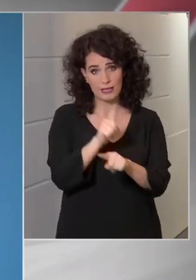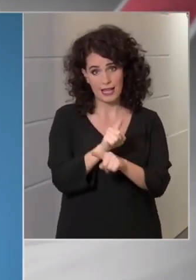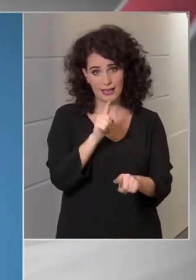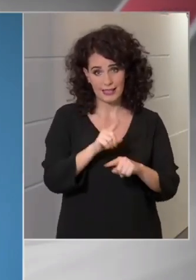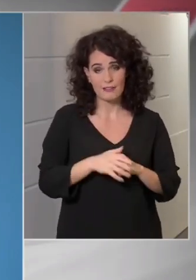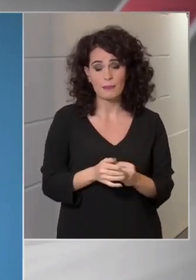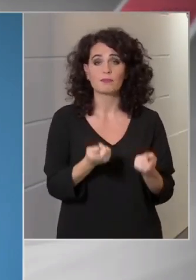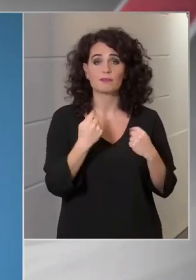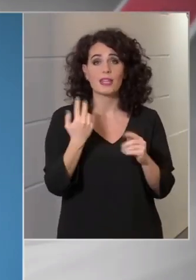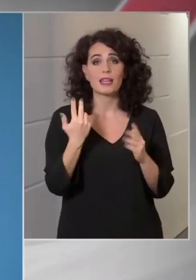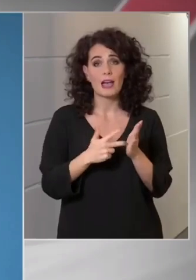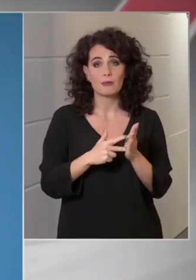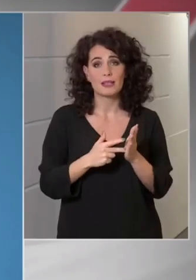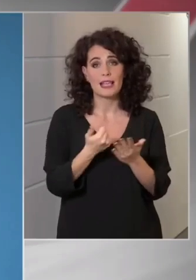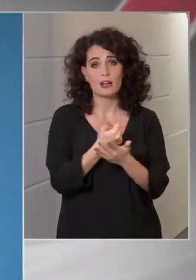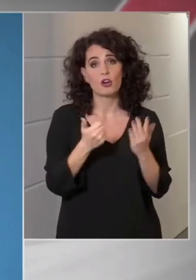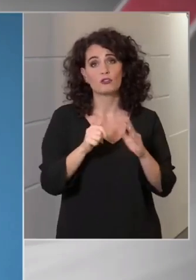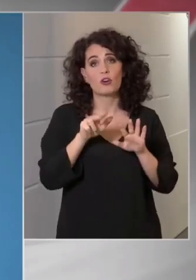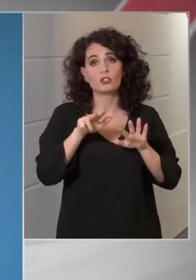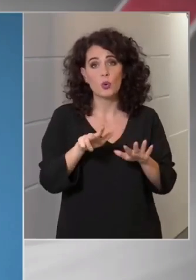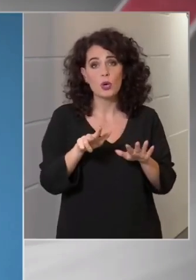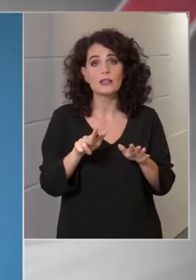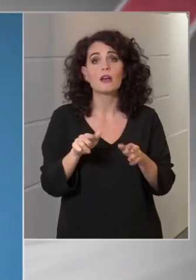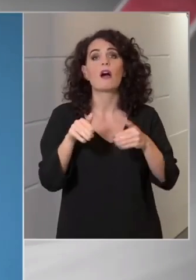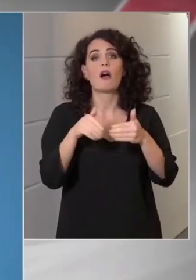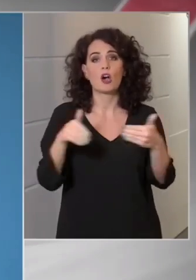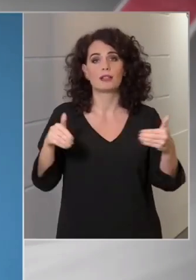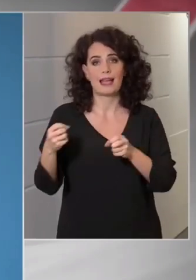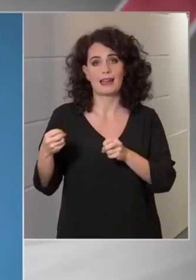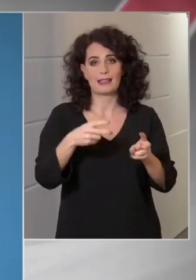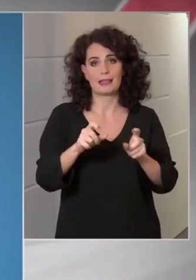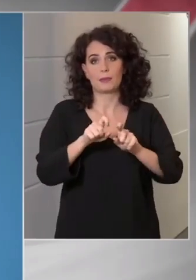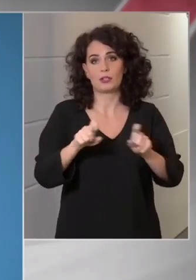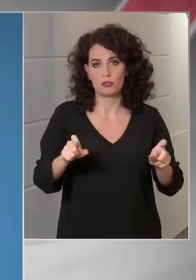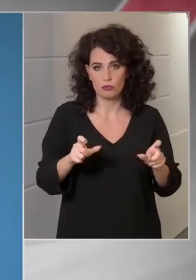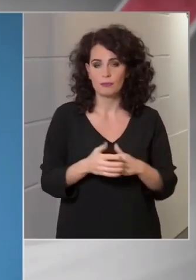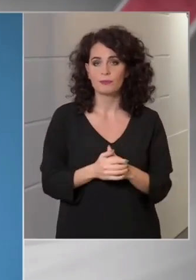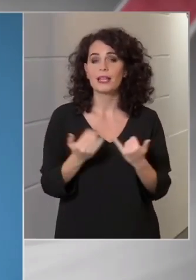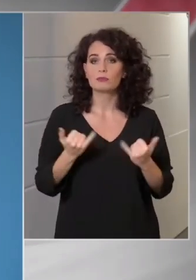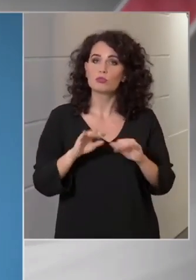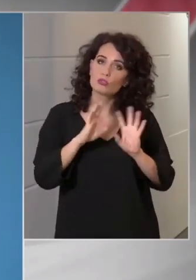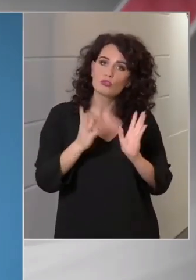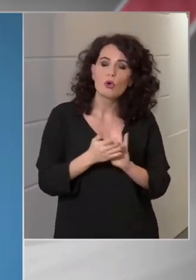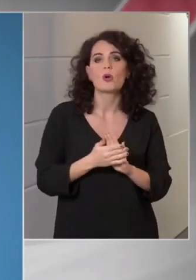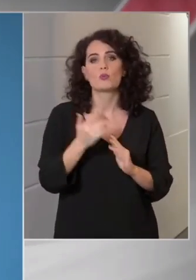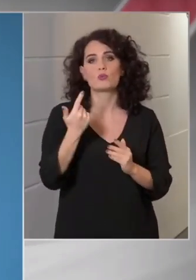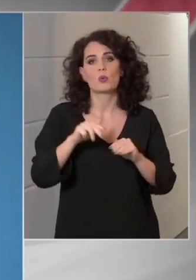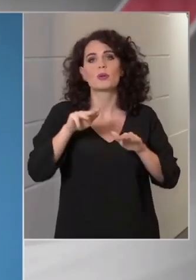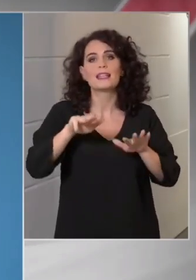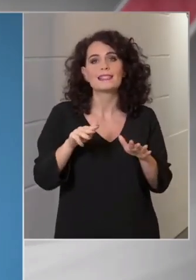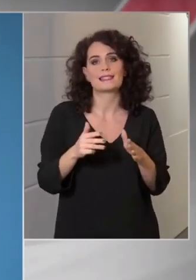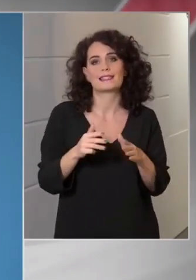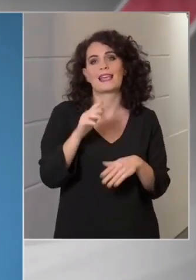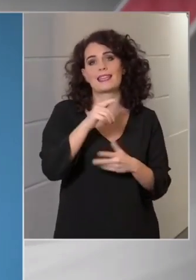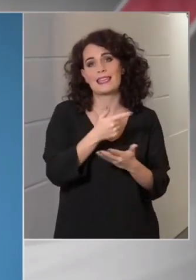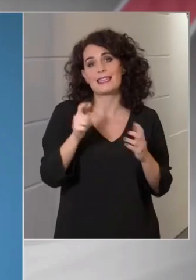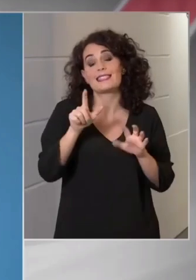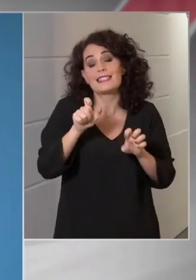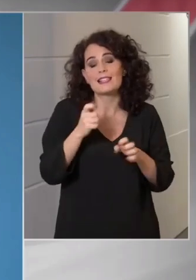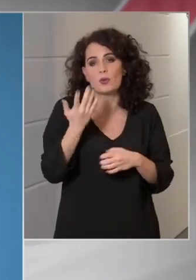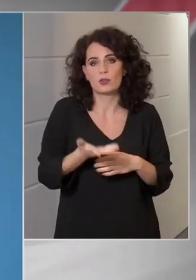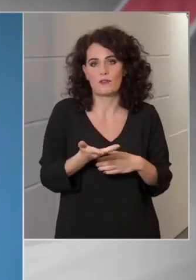ebből 3068-at határ átlépés alkalmával így jelenleg 29750 ember